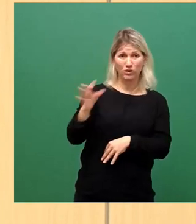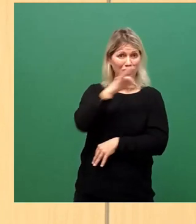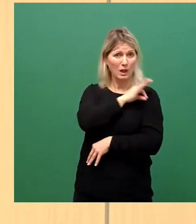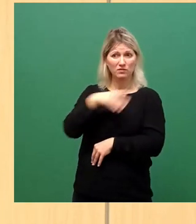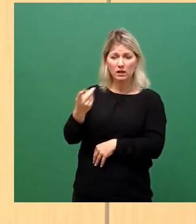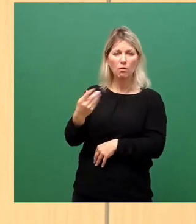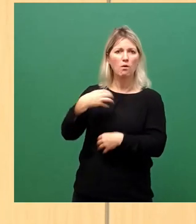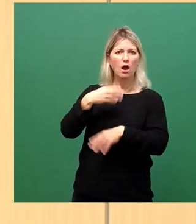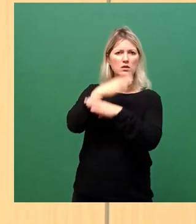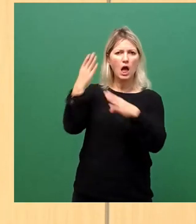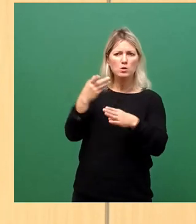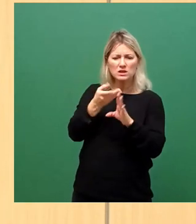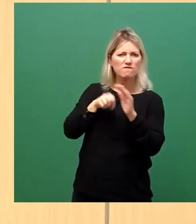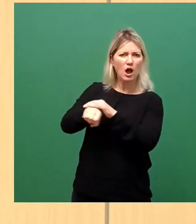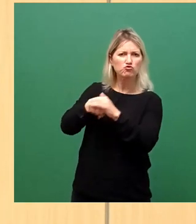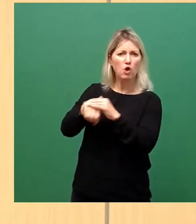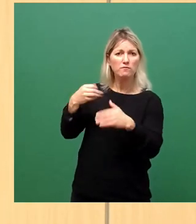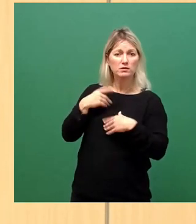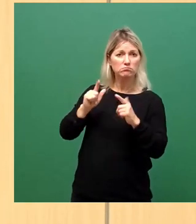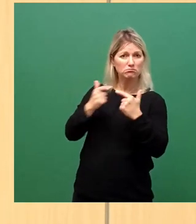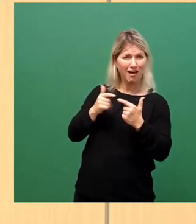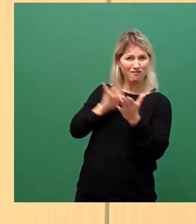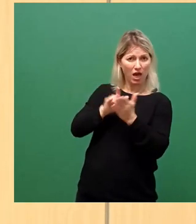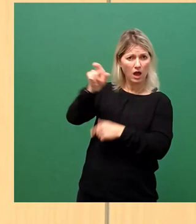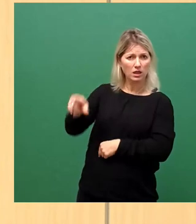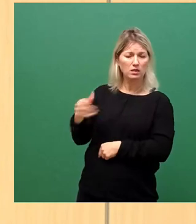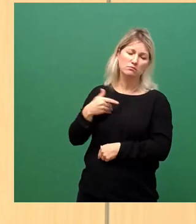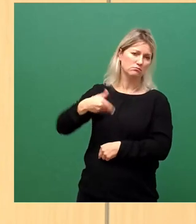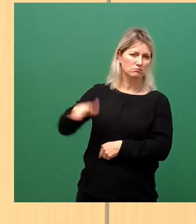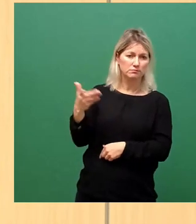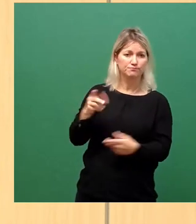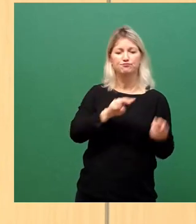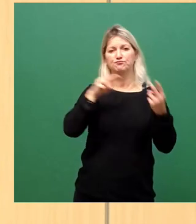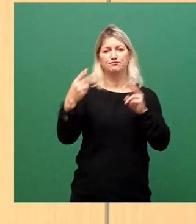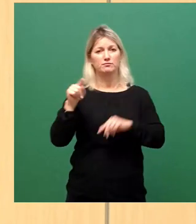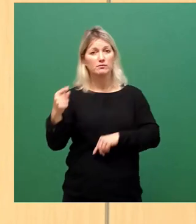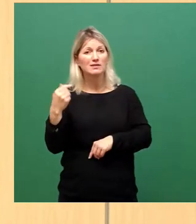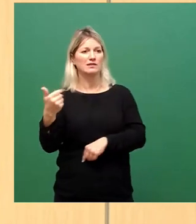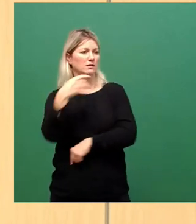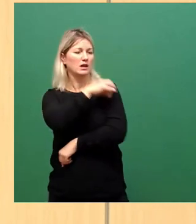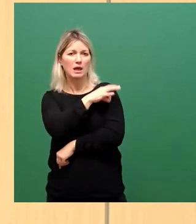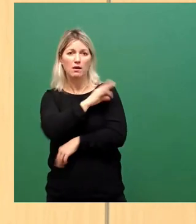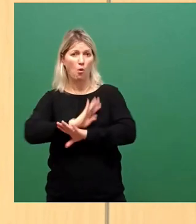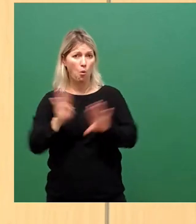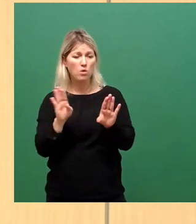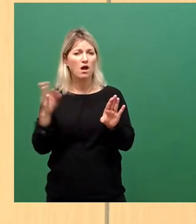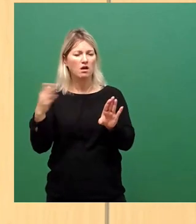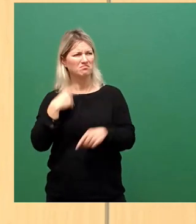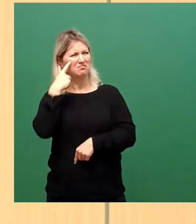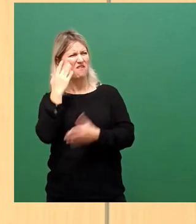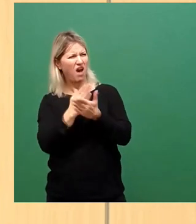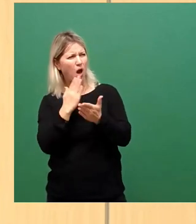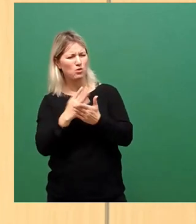einzuschränken. Auf der anderen Seite haben wir Ungeimpfte, die zu einem großen Teil den Sinn der Impfung nicht verstanden haben oder glauben, dass es sie nicht trifft.